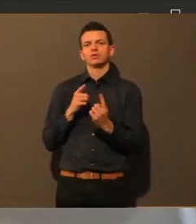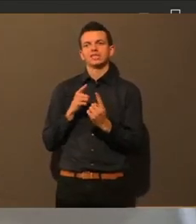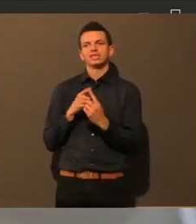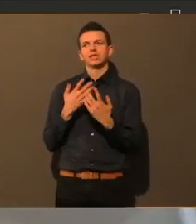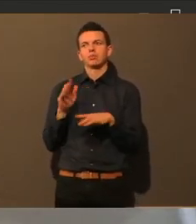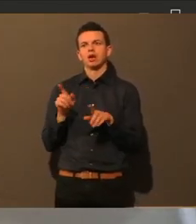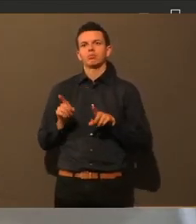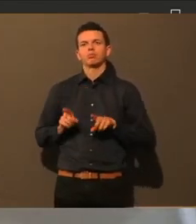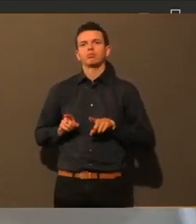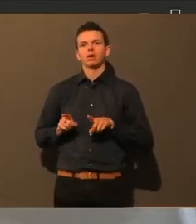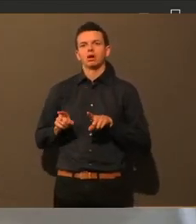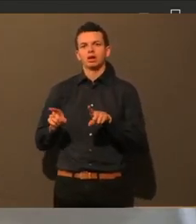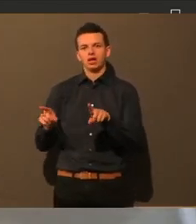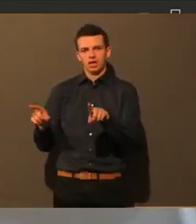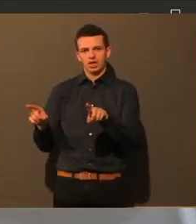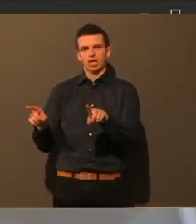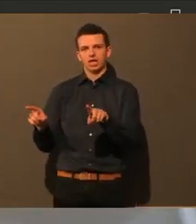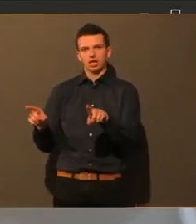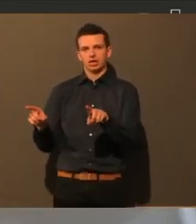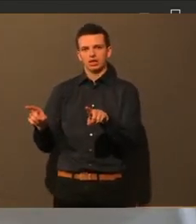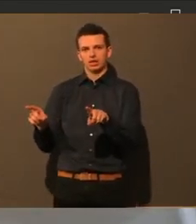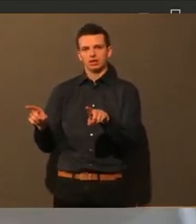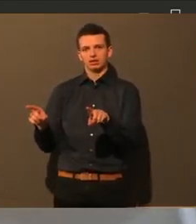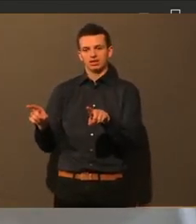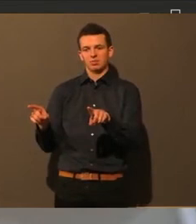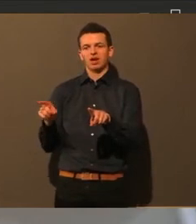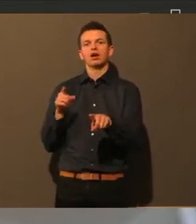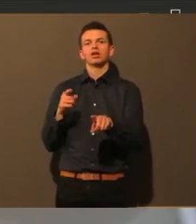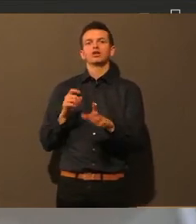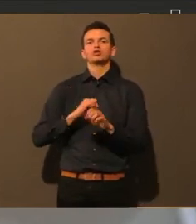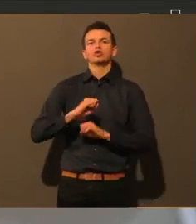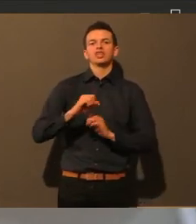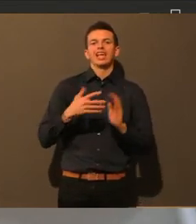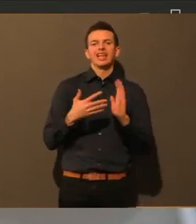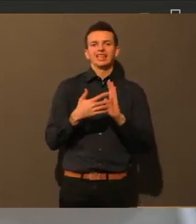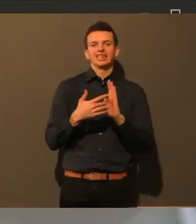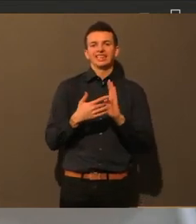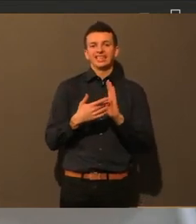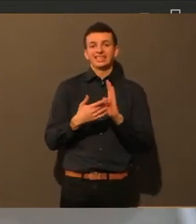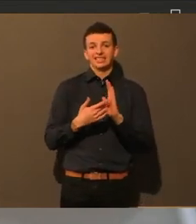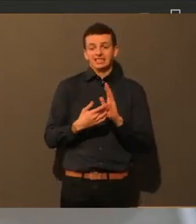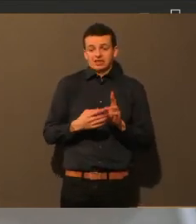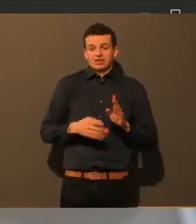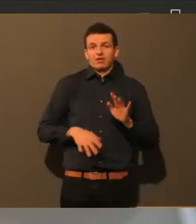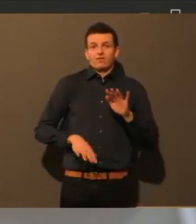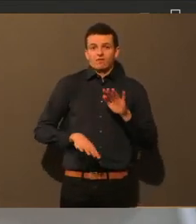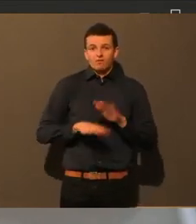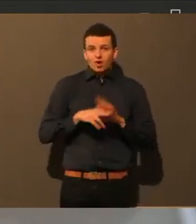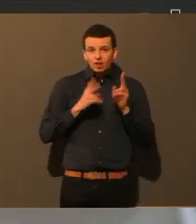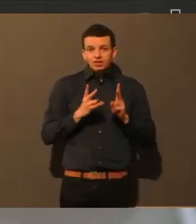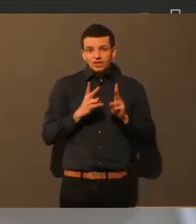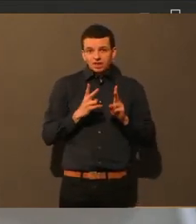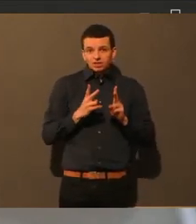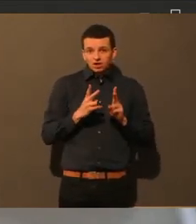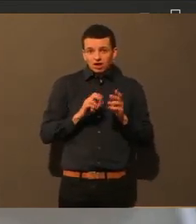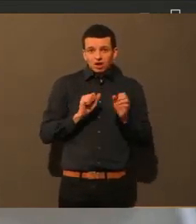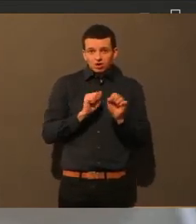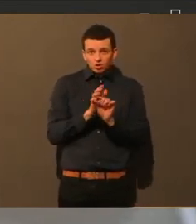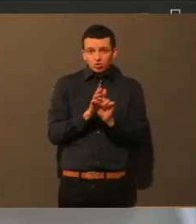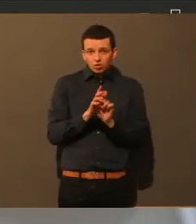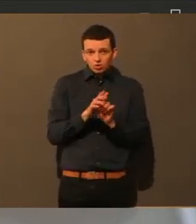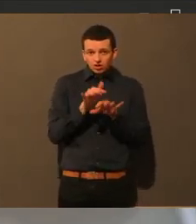Und er ist keine absolute Sicherheit. Wir haben bei der Stadt Augsburg Schnelltests vorrätig, die wir